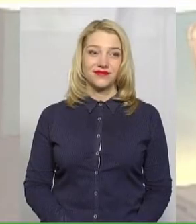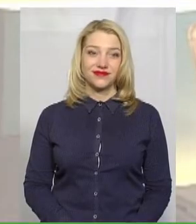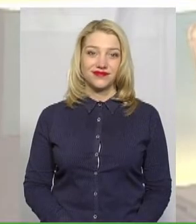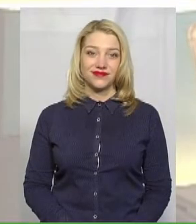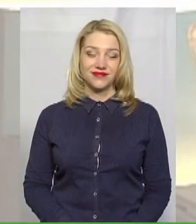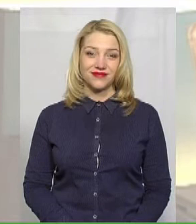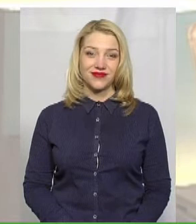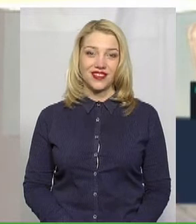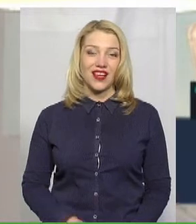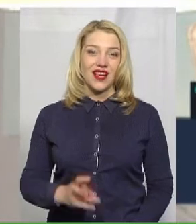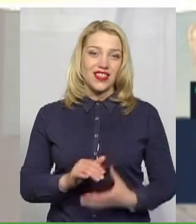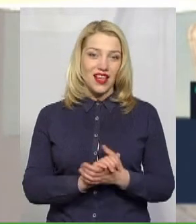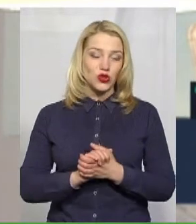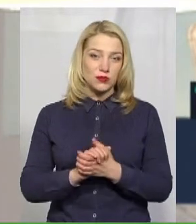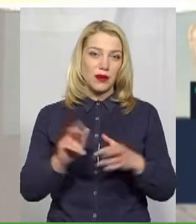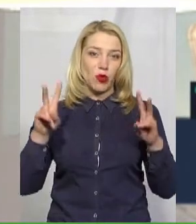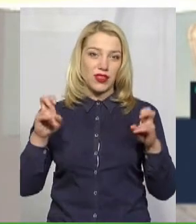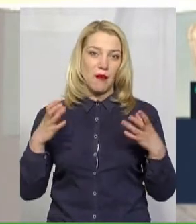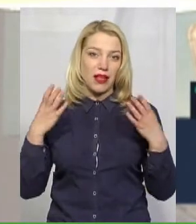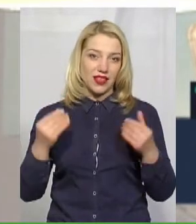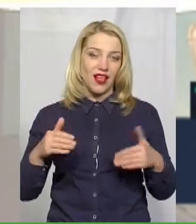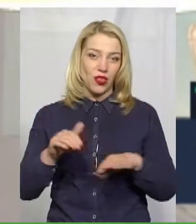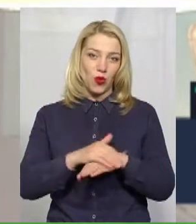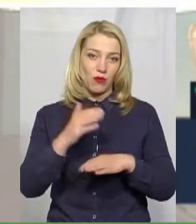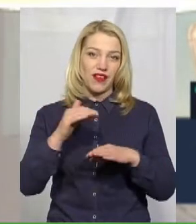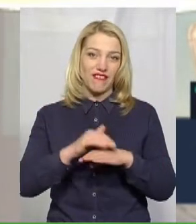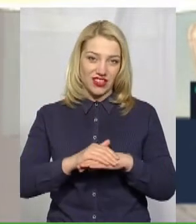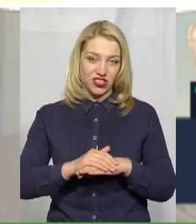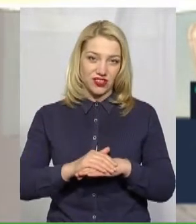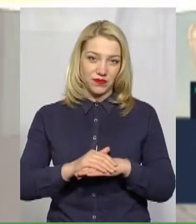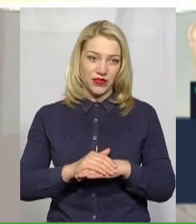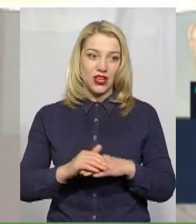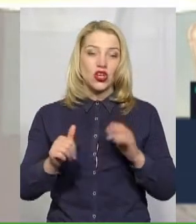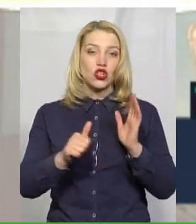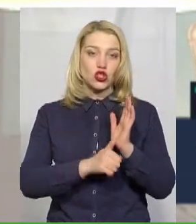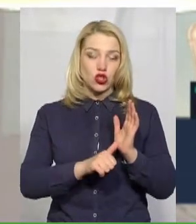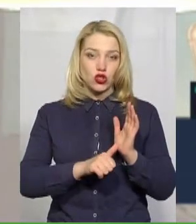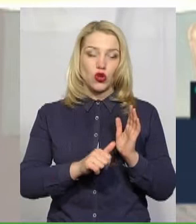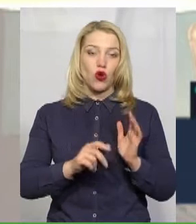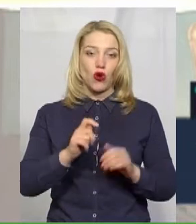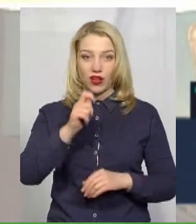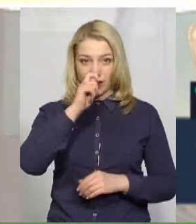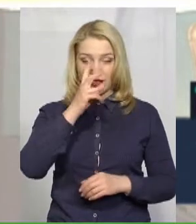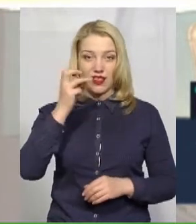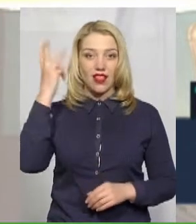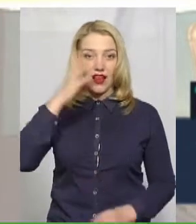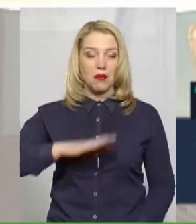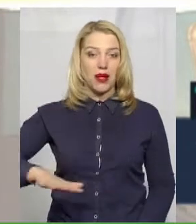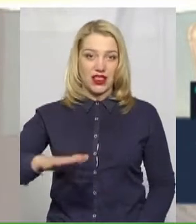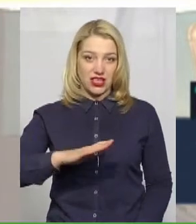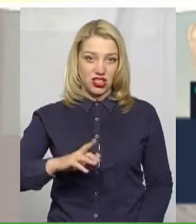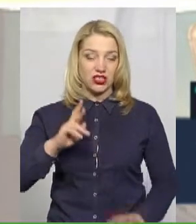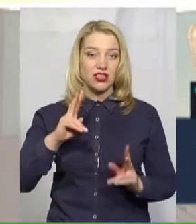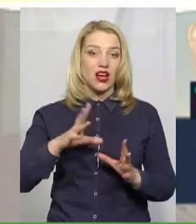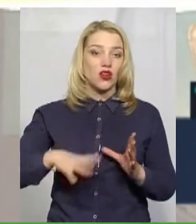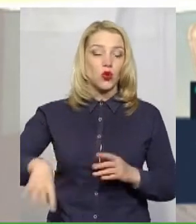На Суспільному тема дня. Добрий вечір. З 6 квітня на Хмельниччині, як